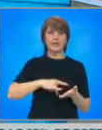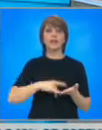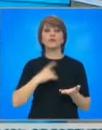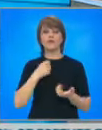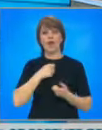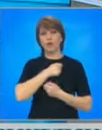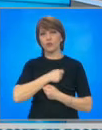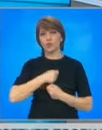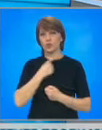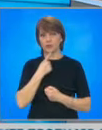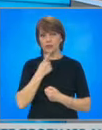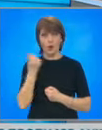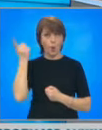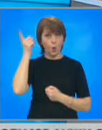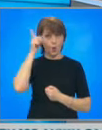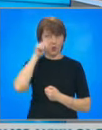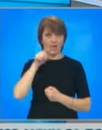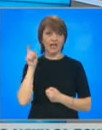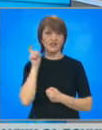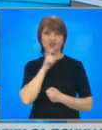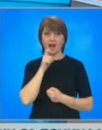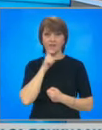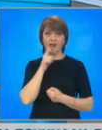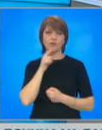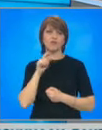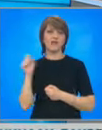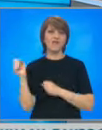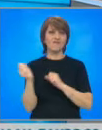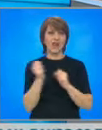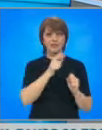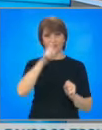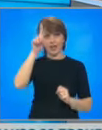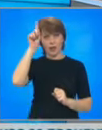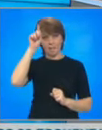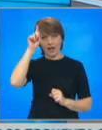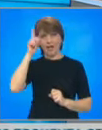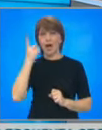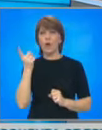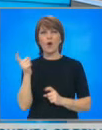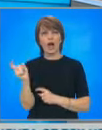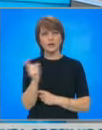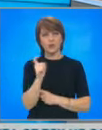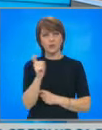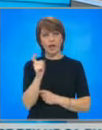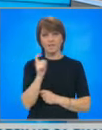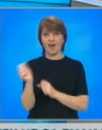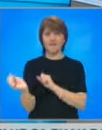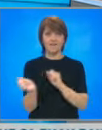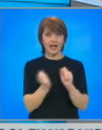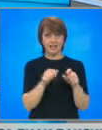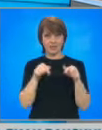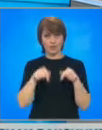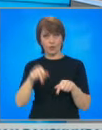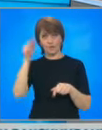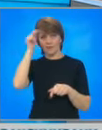Утре код червено за ураганен вятър е обявен в Германия. А кога ще ослабне вятърато нас и какво време